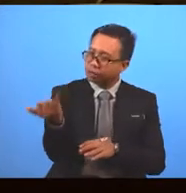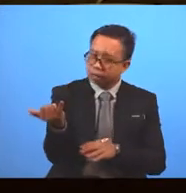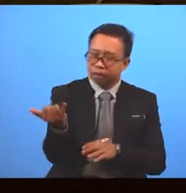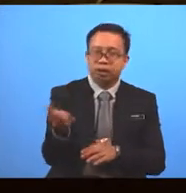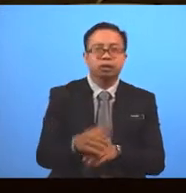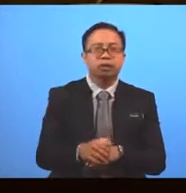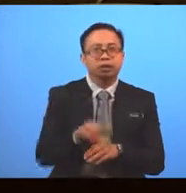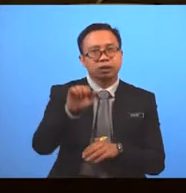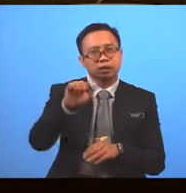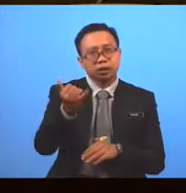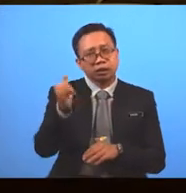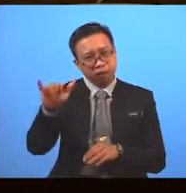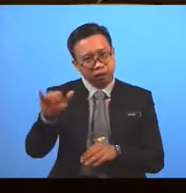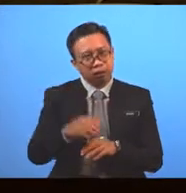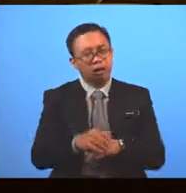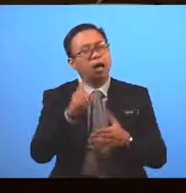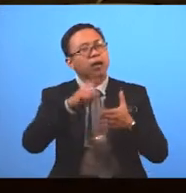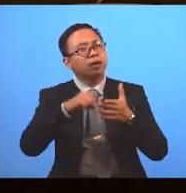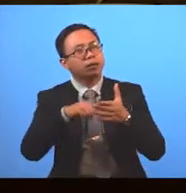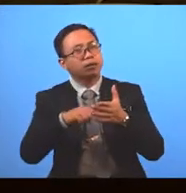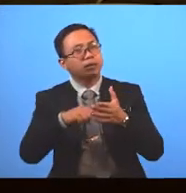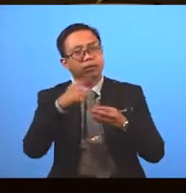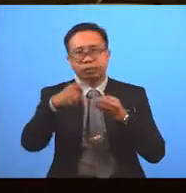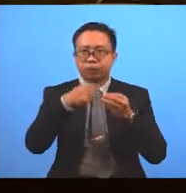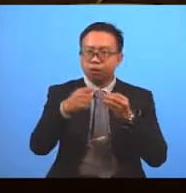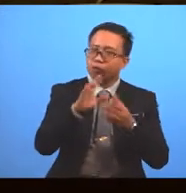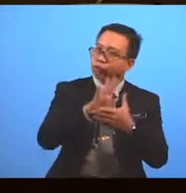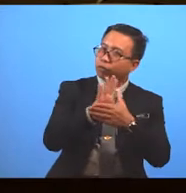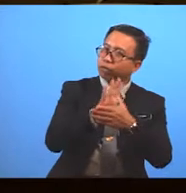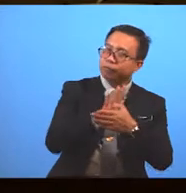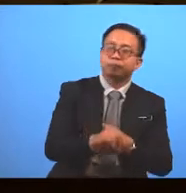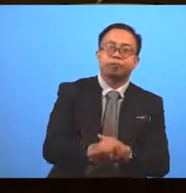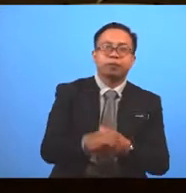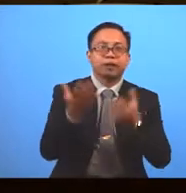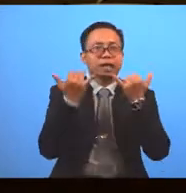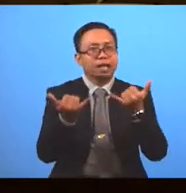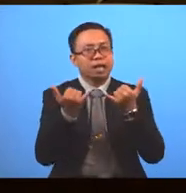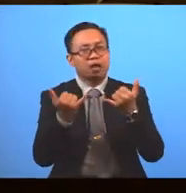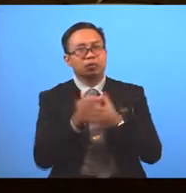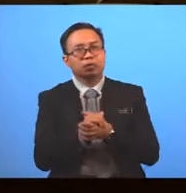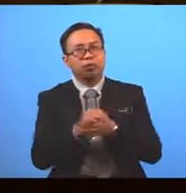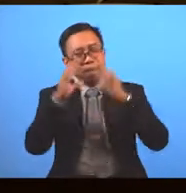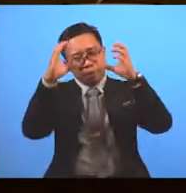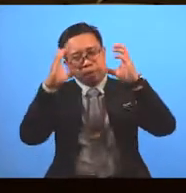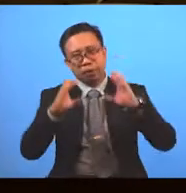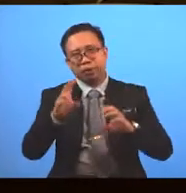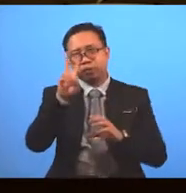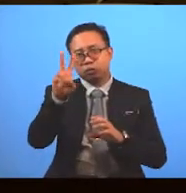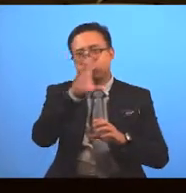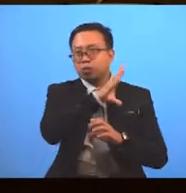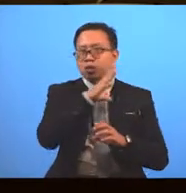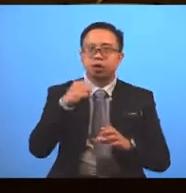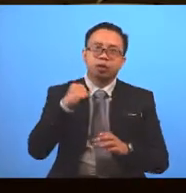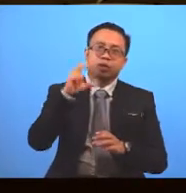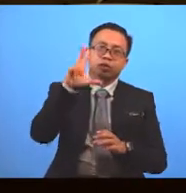sentence structures To give a general overview About the film Now Paragraph 2 and